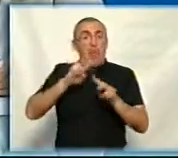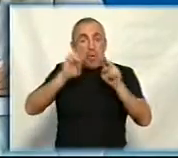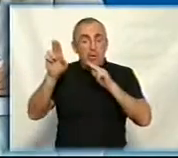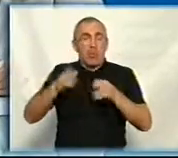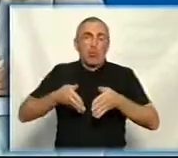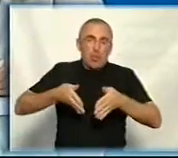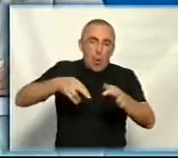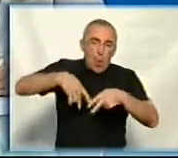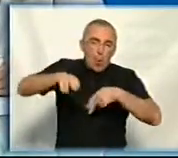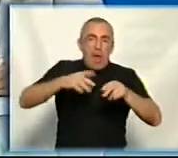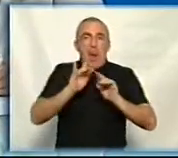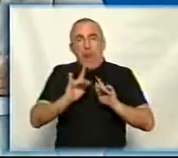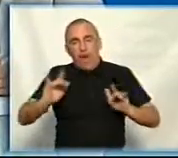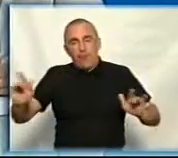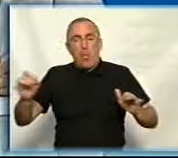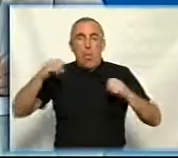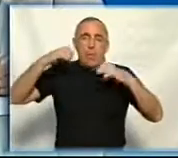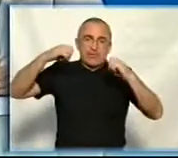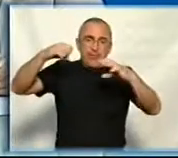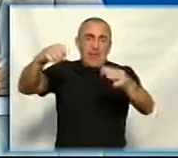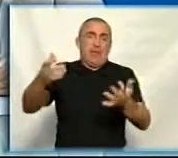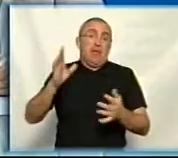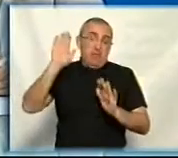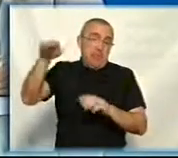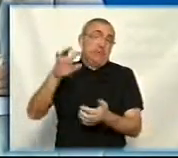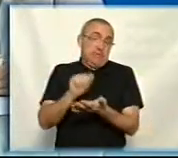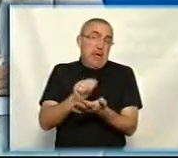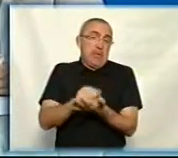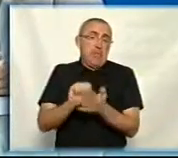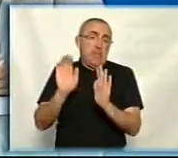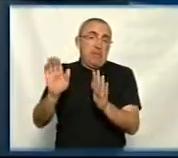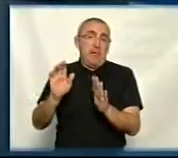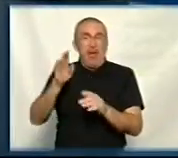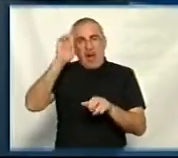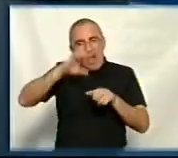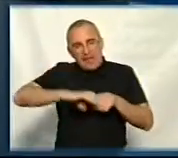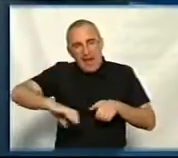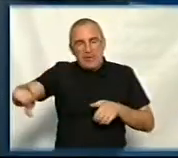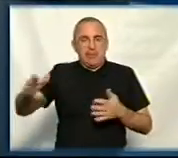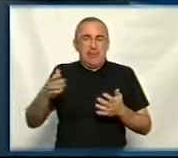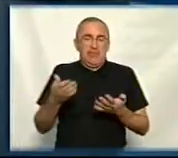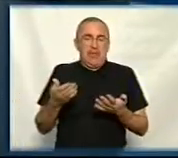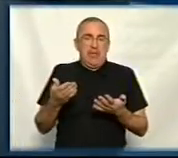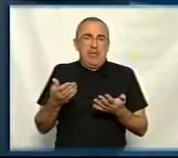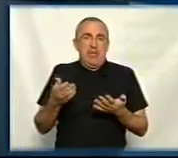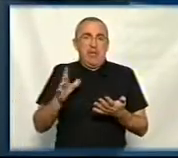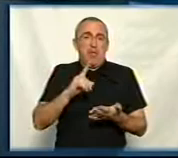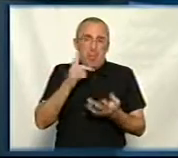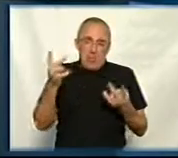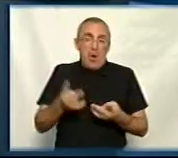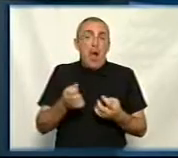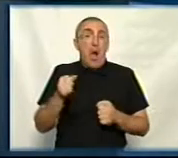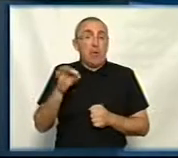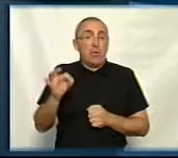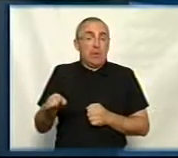всі доріжки, там лавочки, освітлення. Нехай це не займається. Каналізацію, якщо не Каналізацію, було б, до речі, дуже там потрібно. А